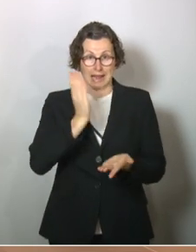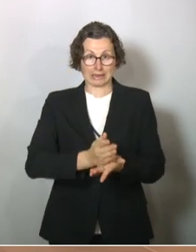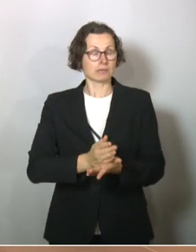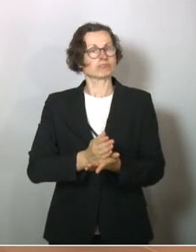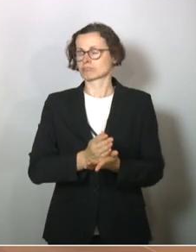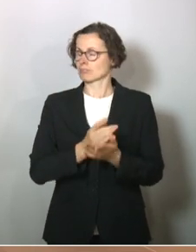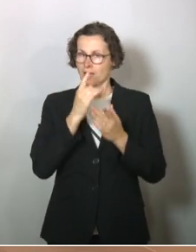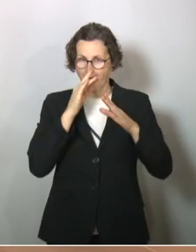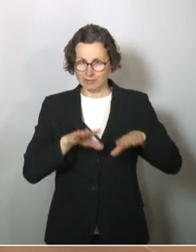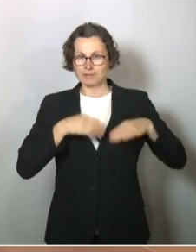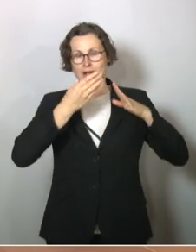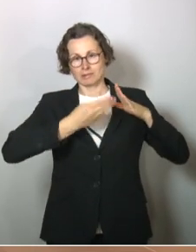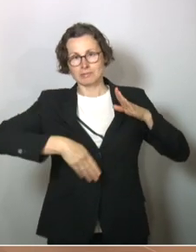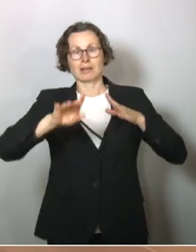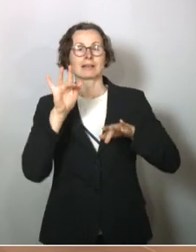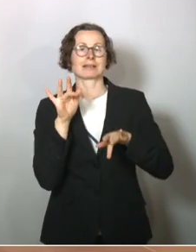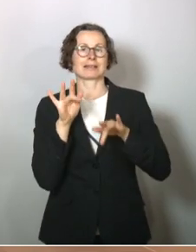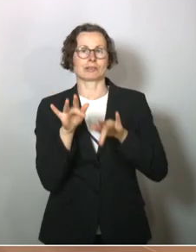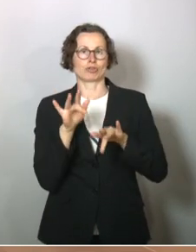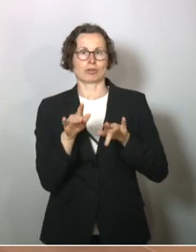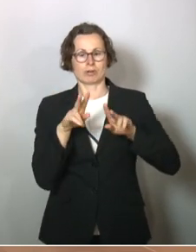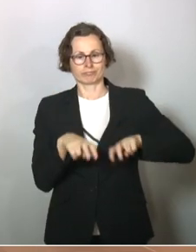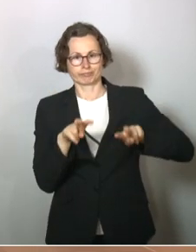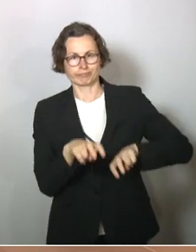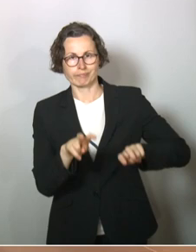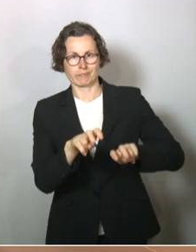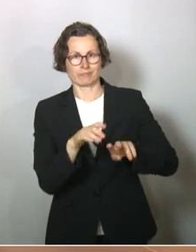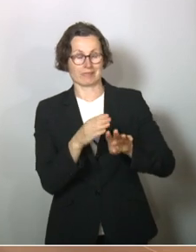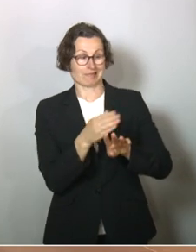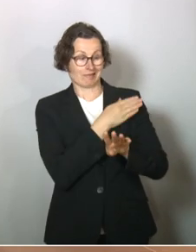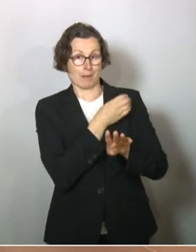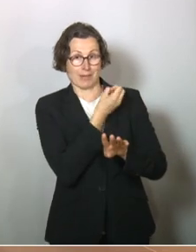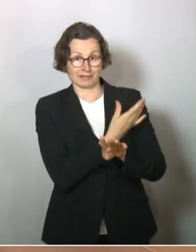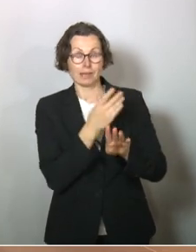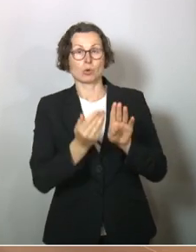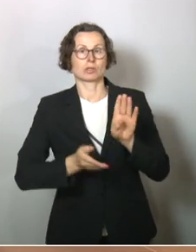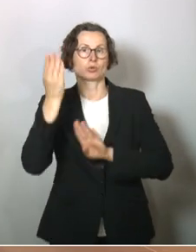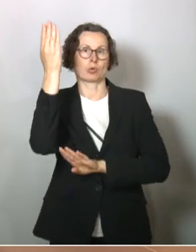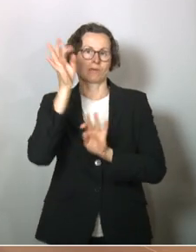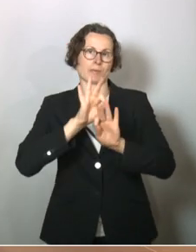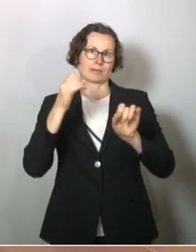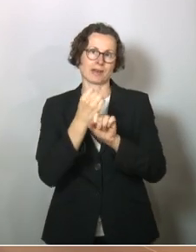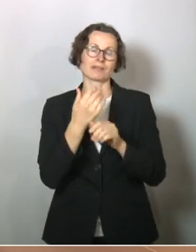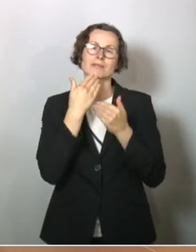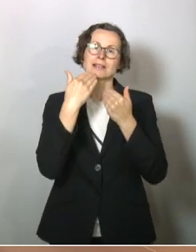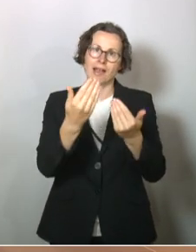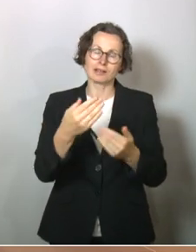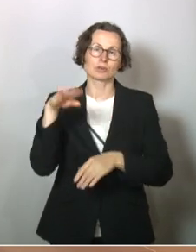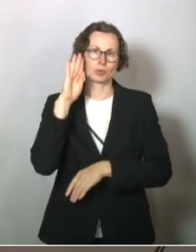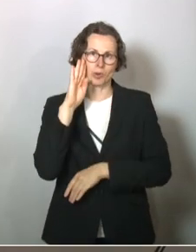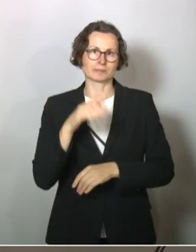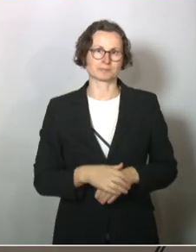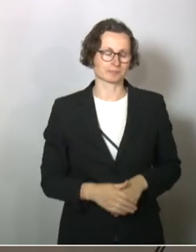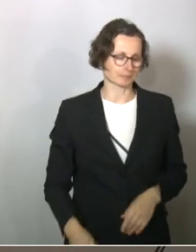Beginn für eine sehr kritische Auseinandersetzung mit dem, gewesen ist und was wir in Zukunft besser machen können. Herzlichen Dank fürs Zuhören bis